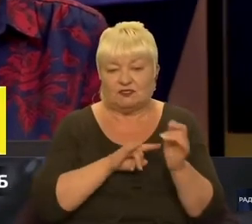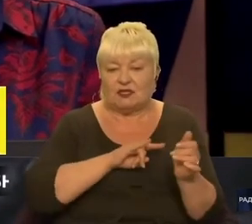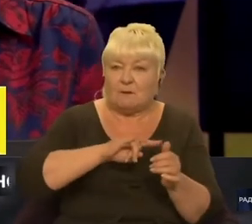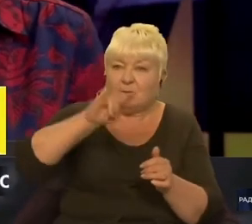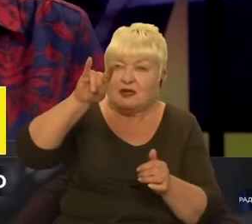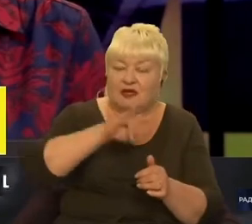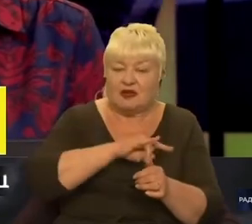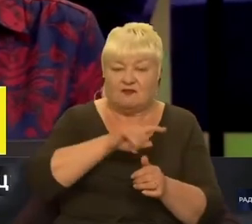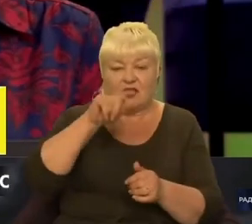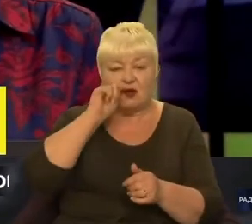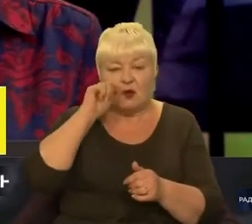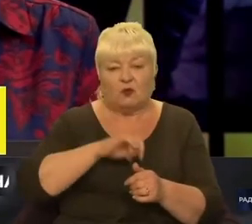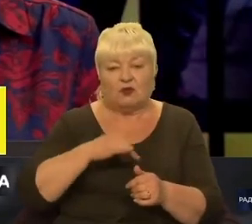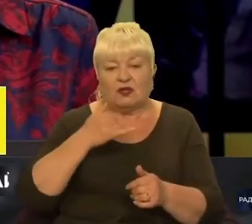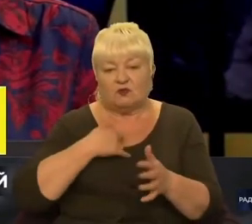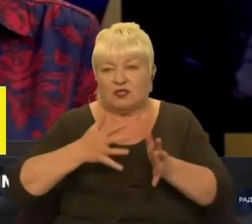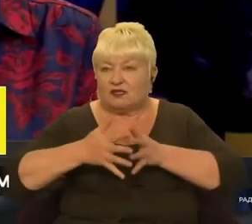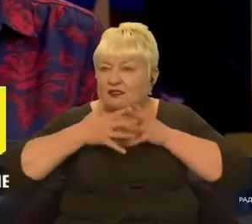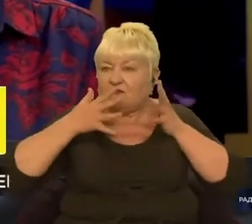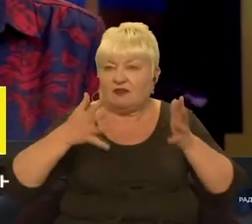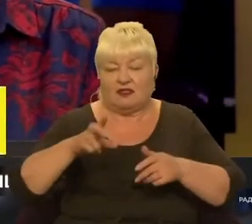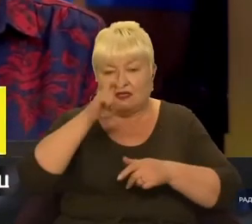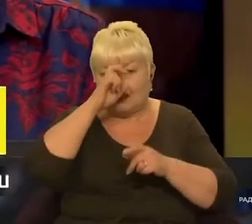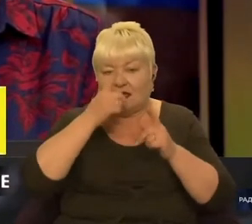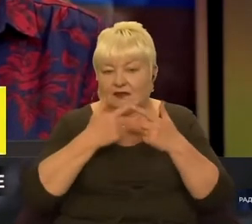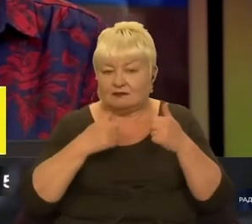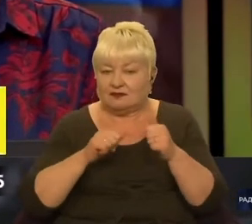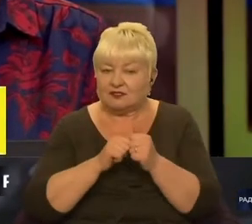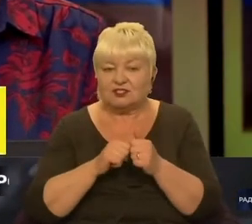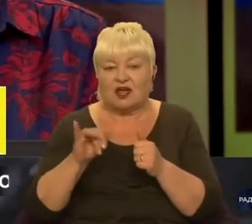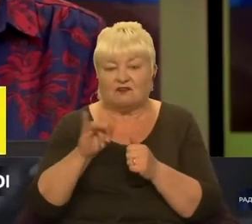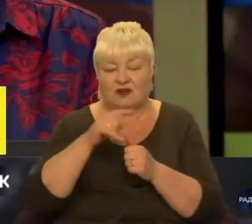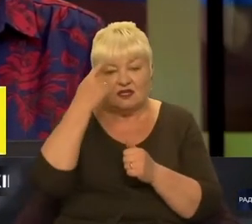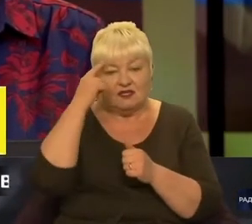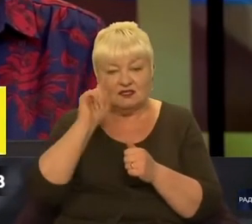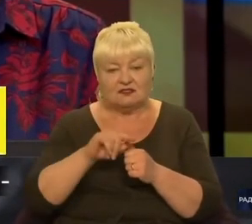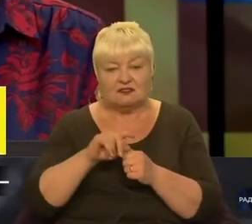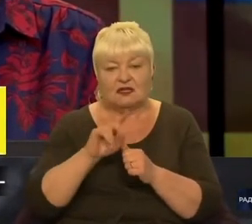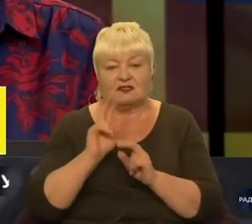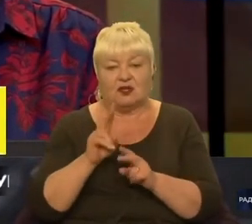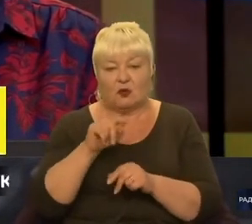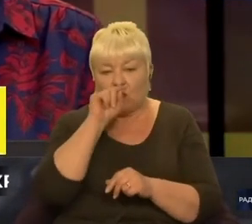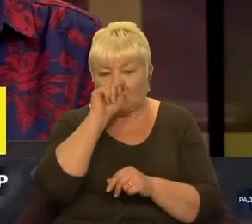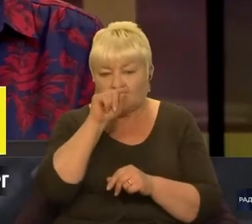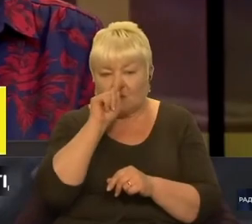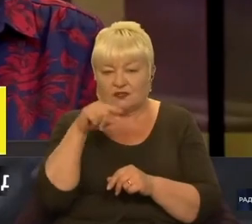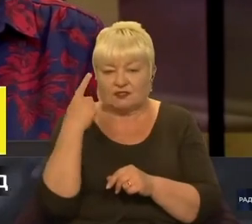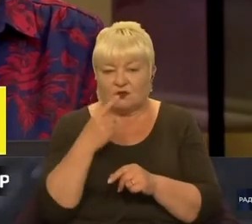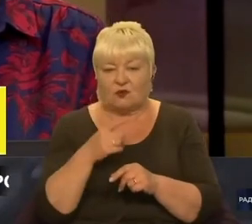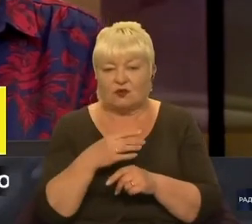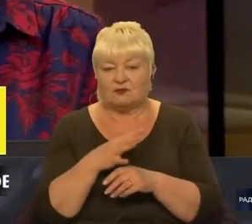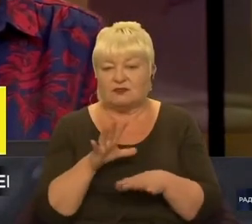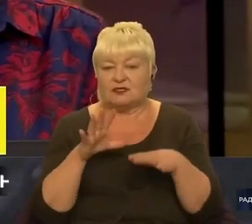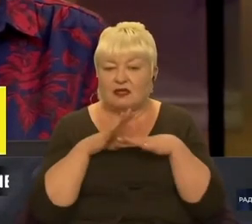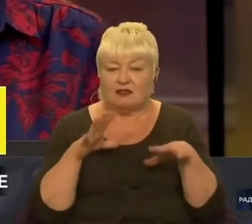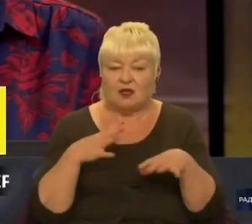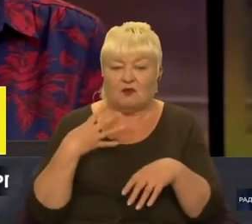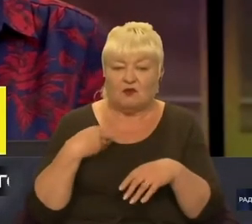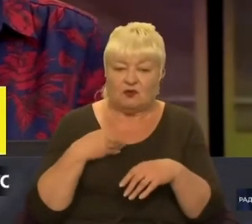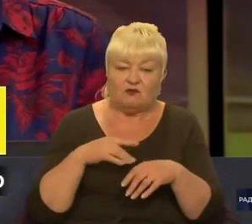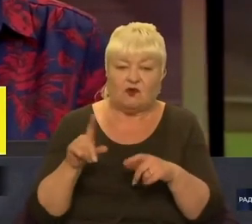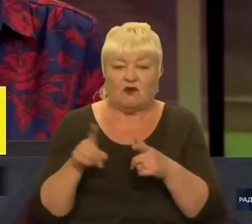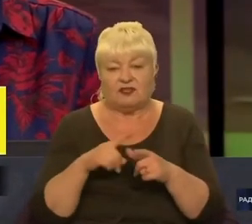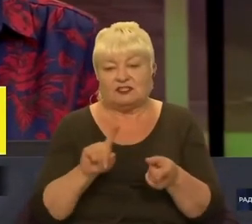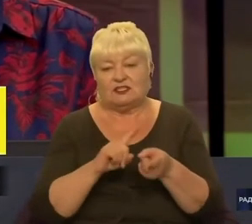Україна в нас дуже велика держава. І знаєте, хтось з Луганської області ніколи не був у Львові, там чи навпаки, ну, по